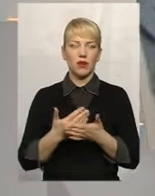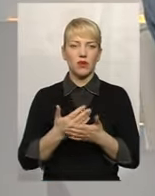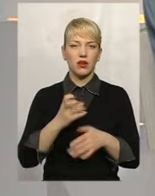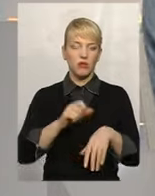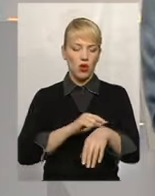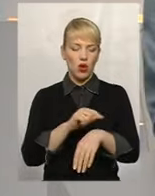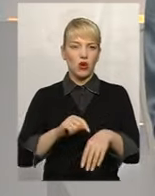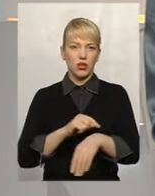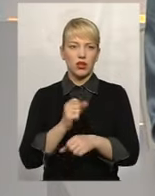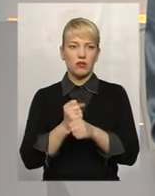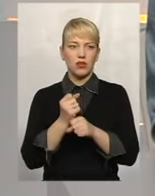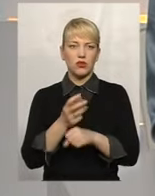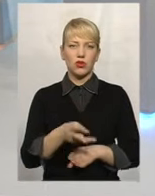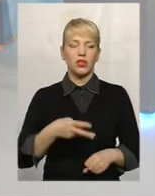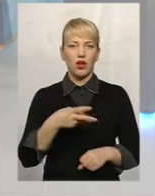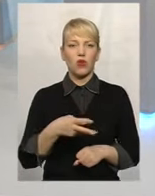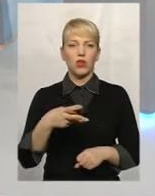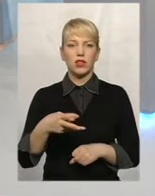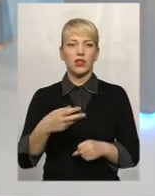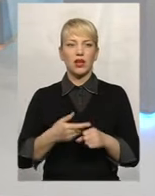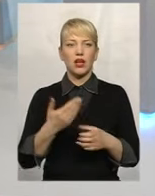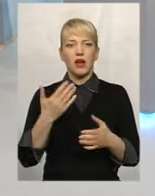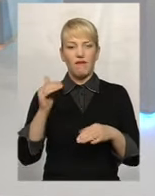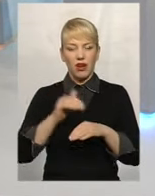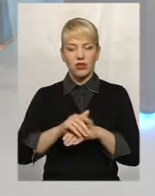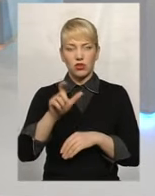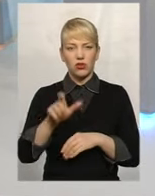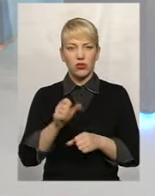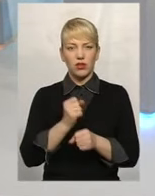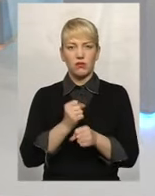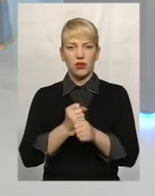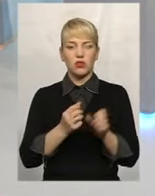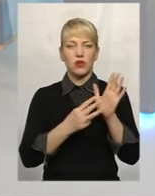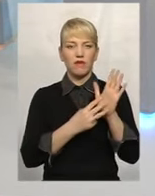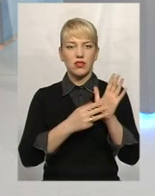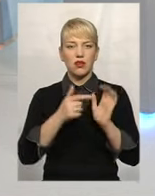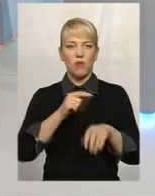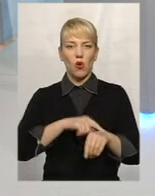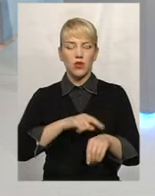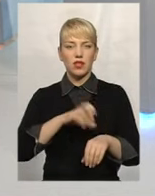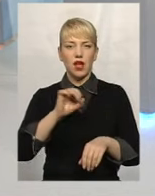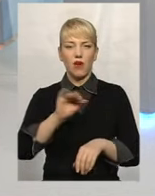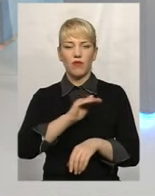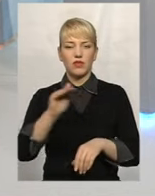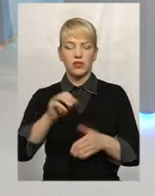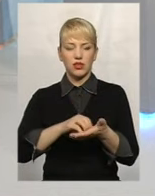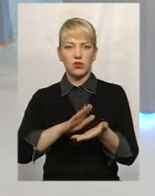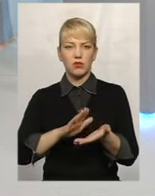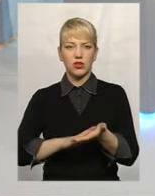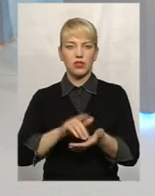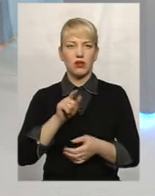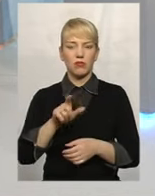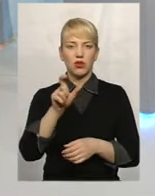годину, там три години на день? Так, фактично він працює вісім годин, а йому офіційно в документах табелюється і